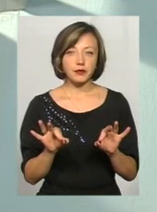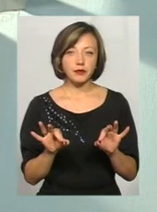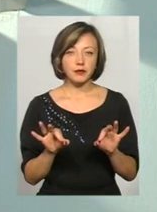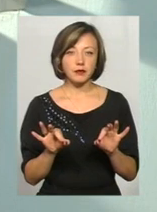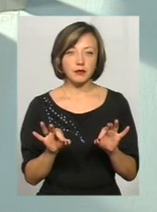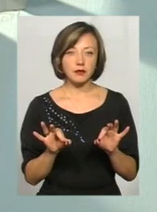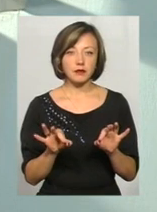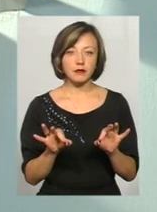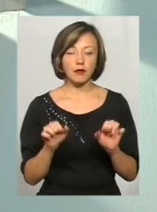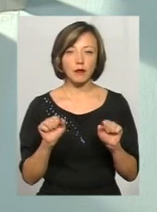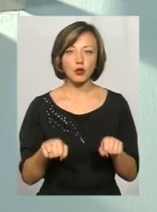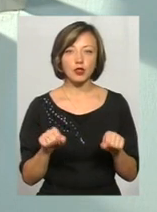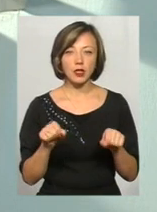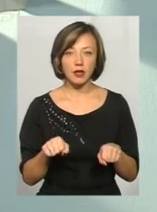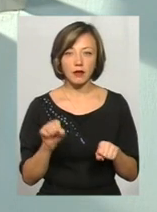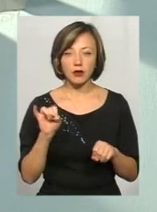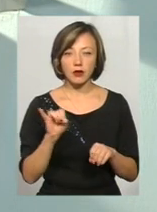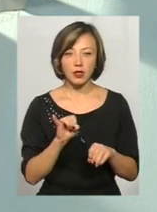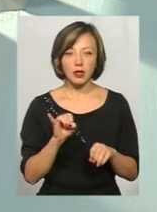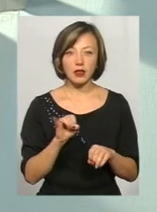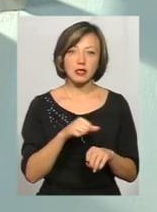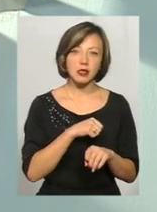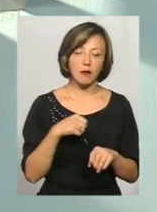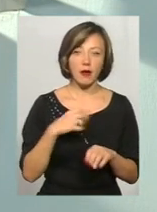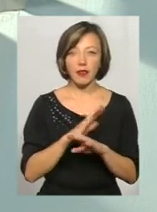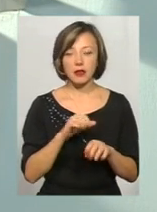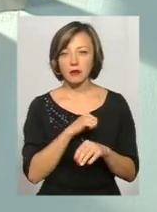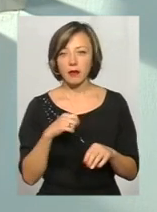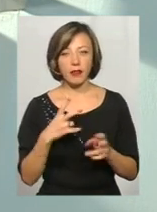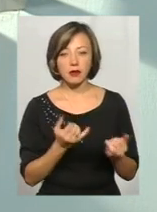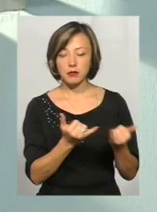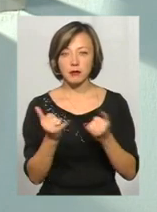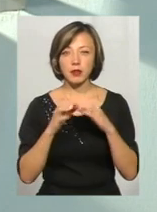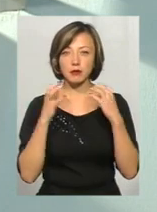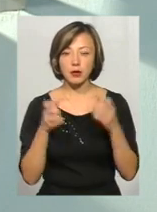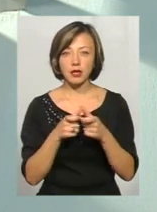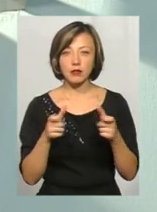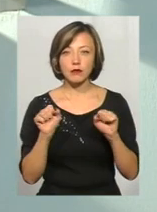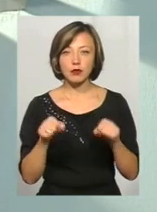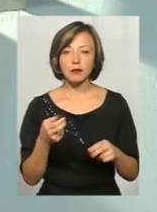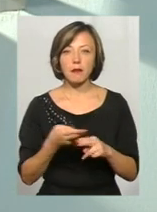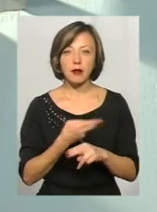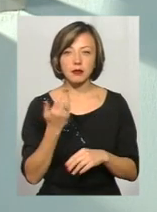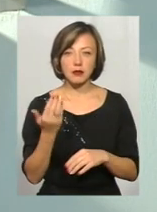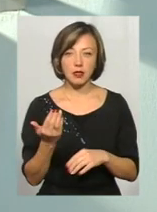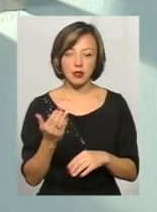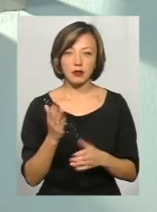можливо, вольно-невольно, не забезпечила збереження картки, картка, можливо, десь знаходилась без неї,